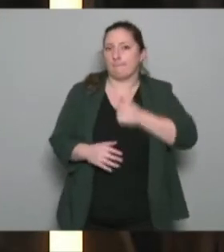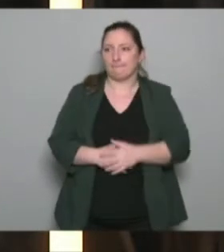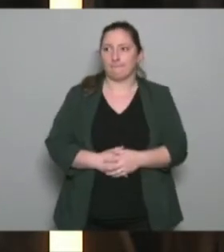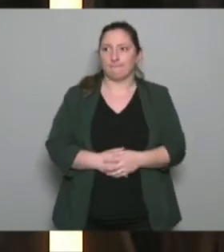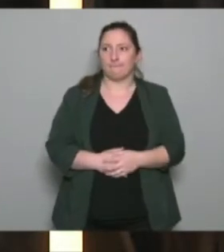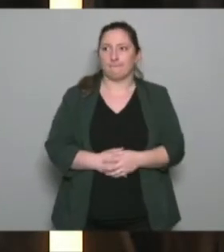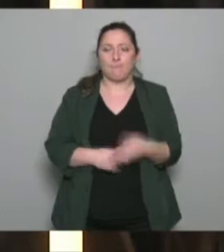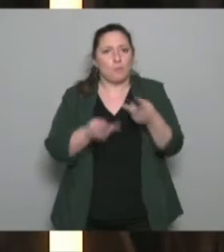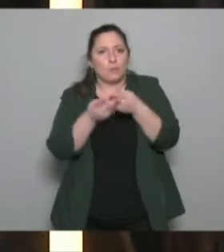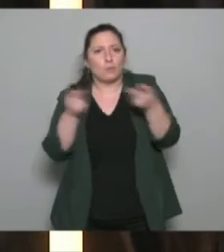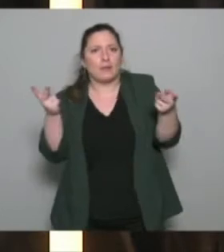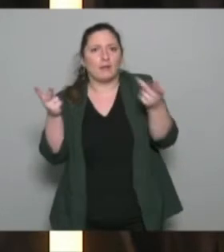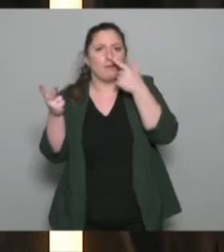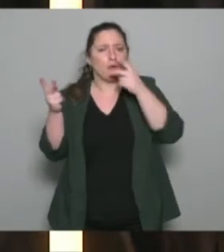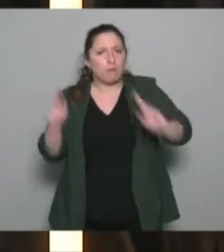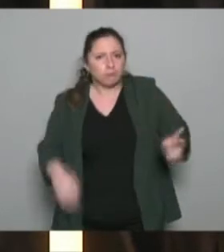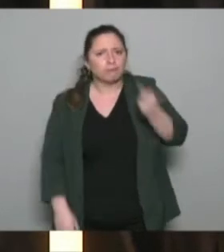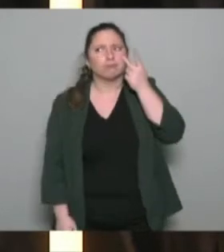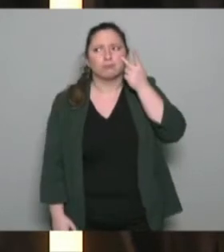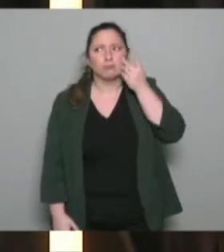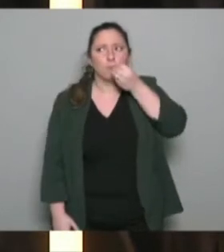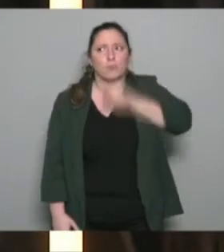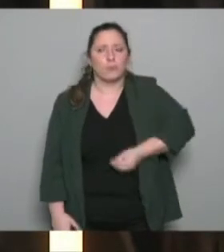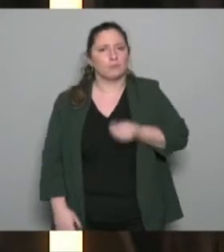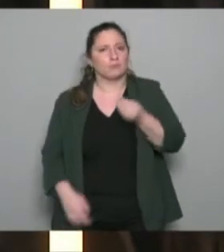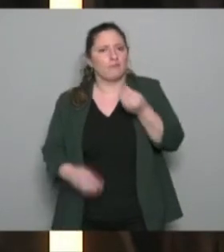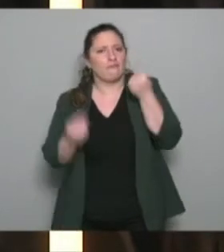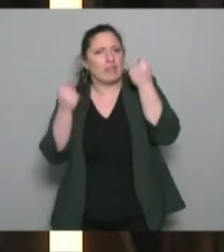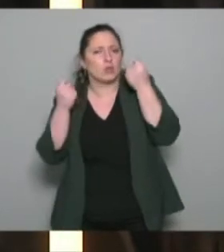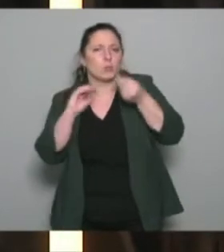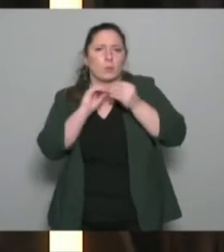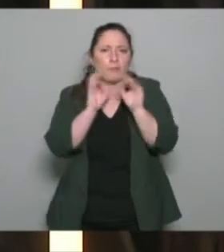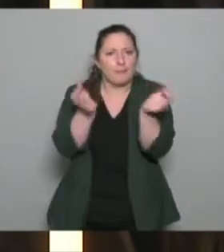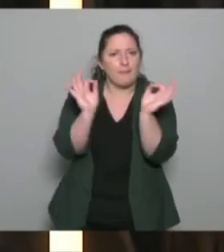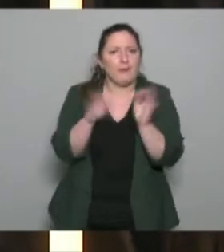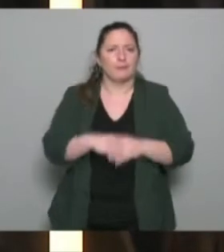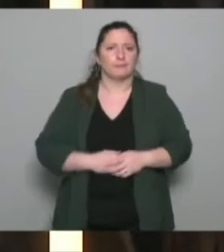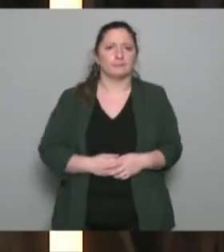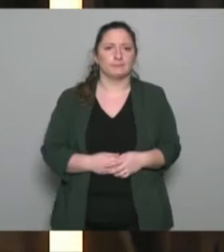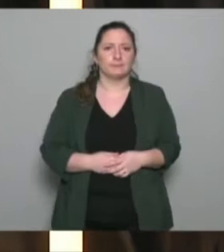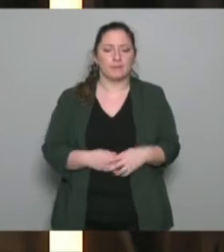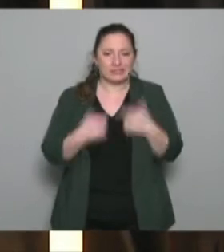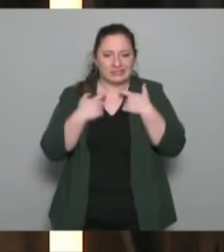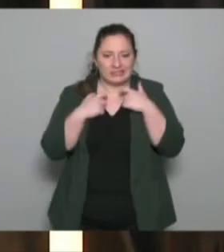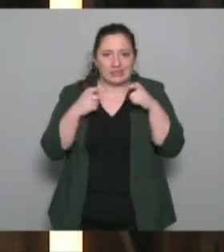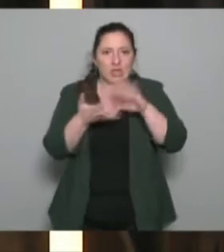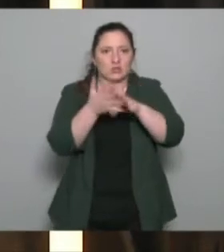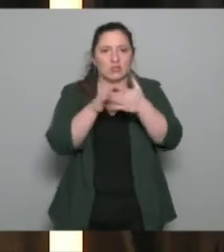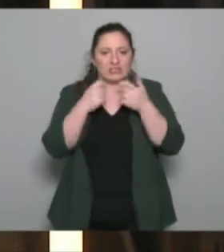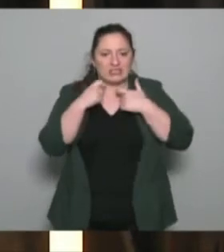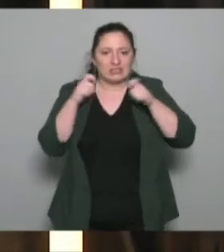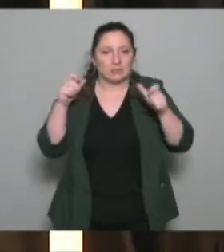sont favorisés. Pas de problème financier, pas de problème d'accès à une association,